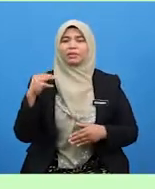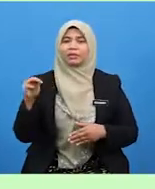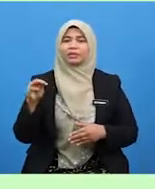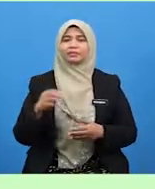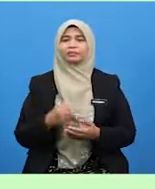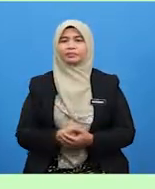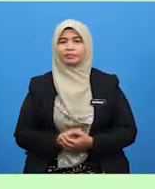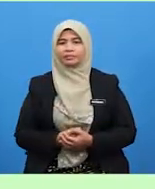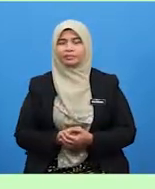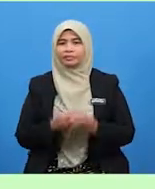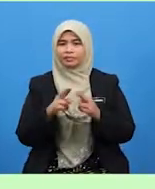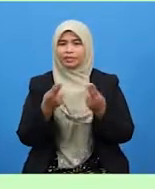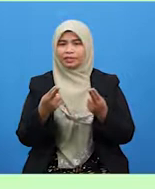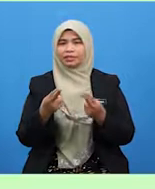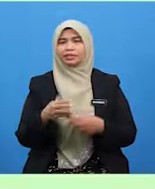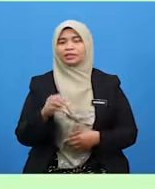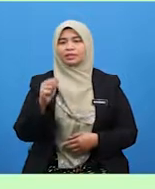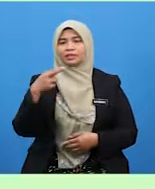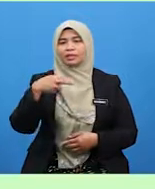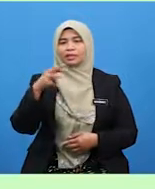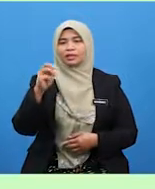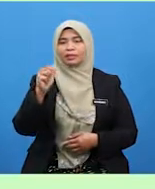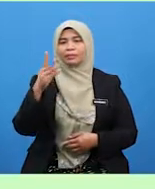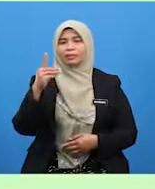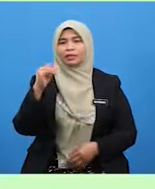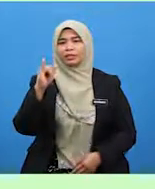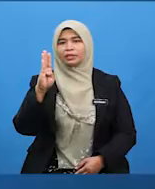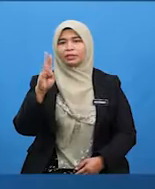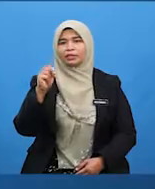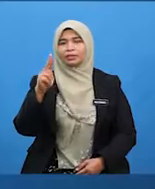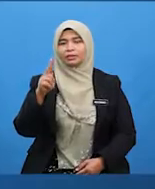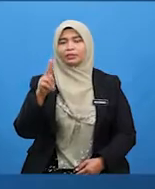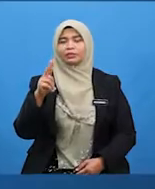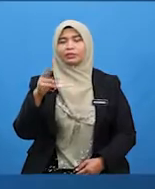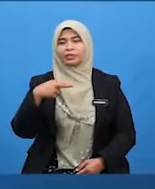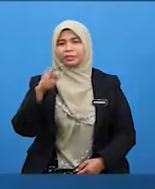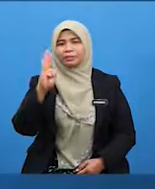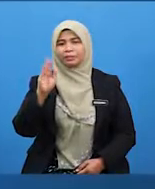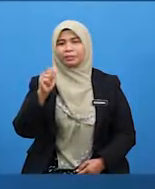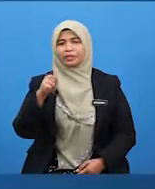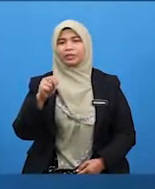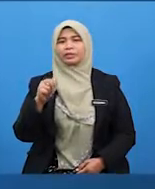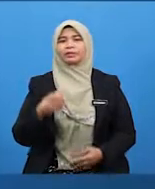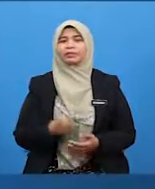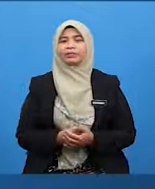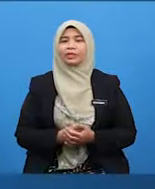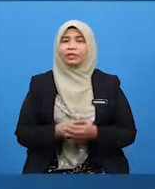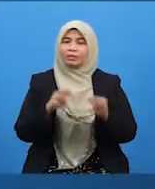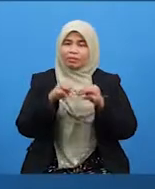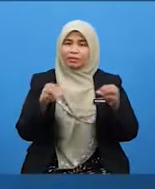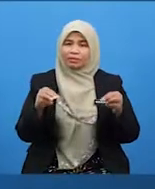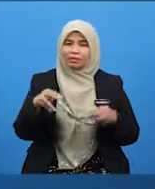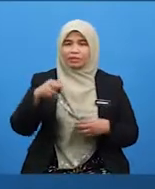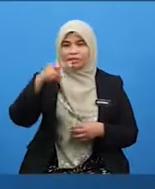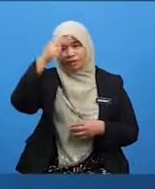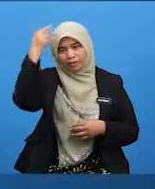Hadis riwayat Ahmad Ibn Hibban. Murid-murid, Nabi juga